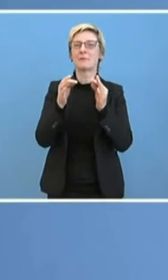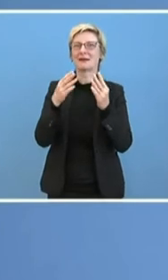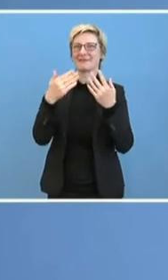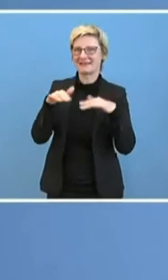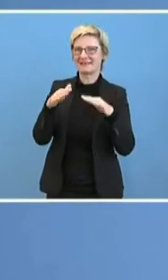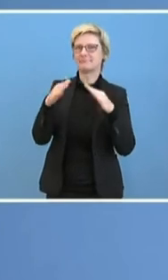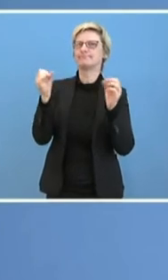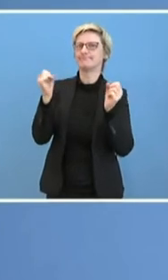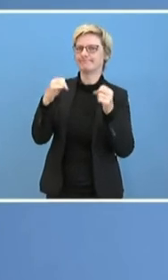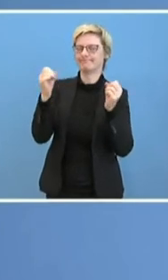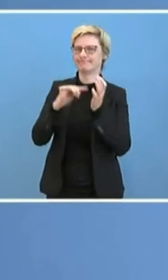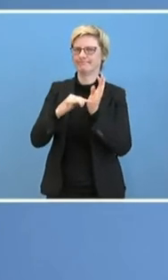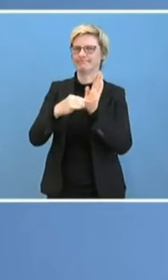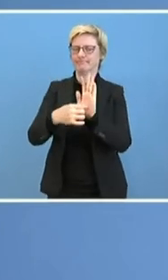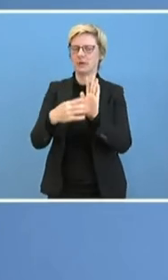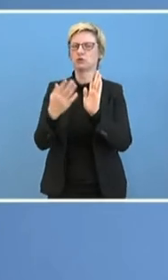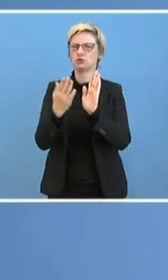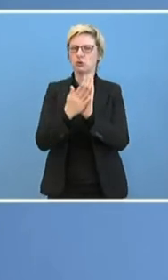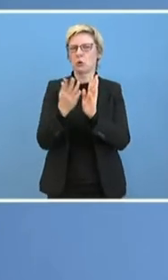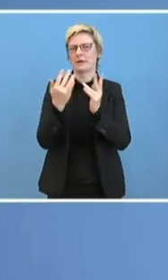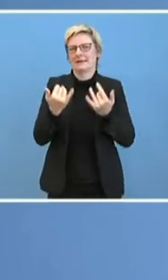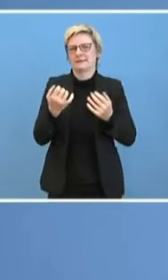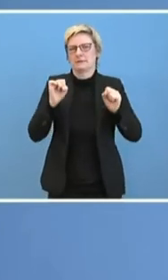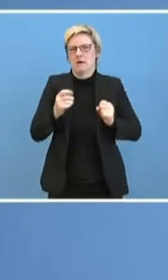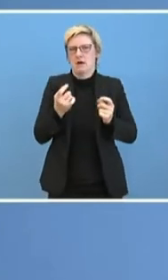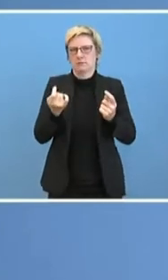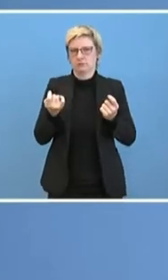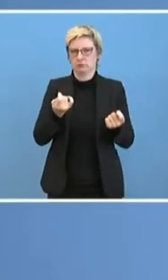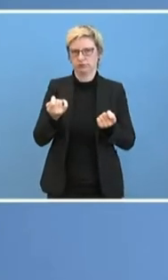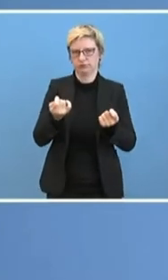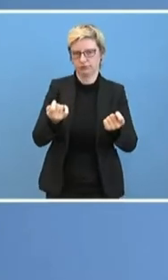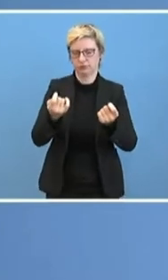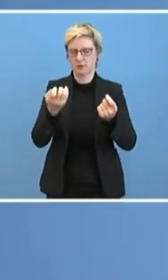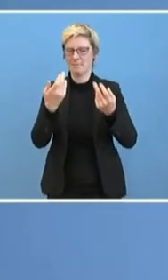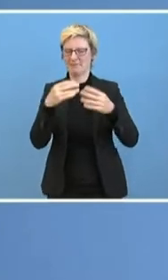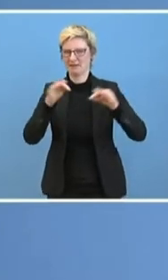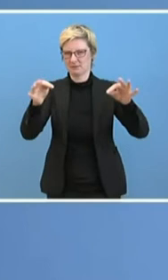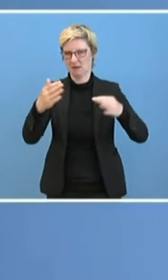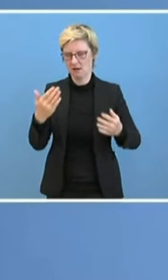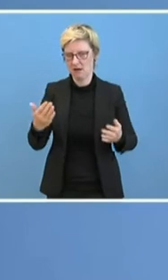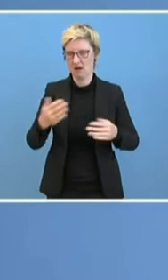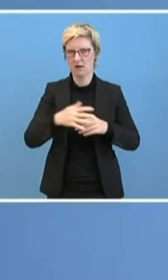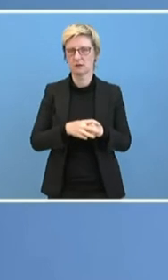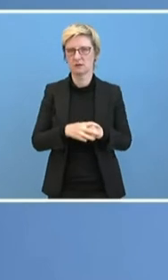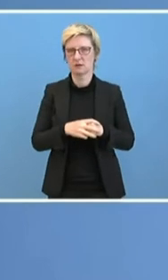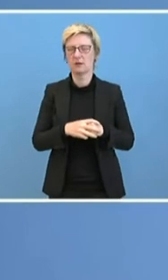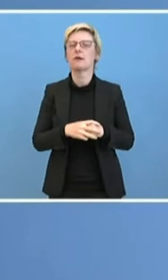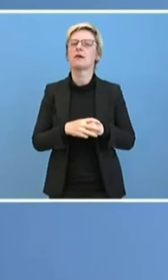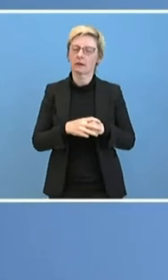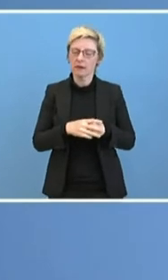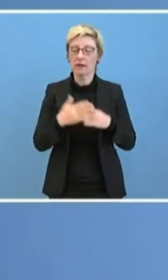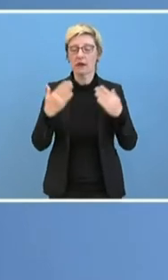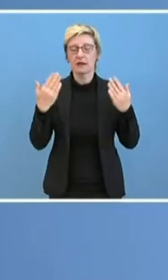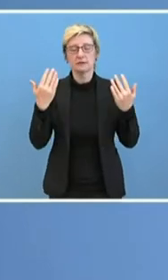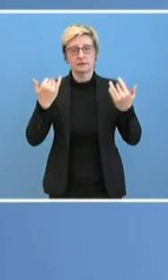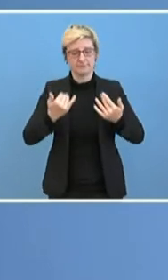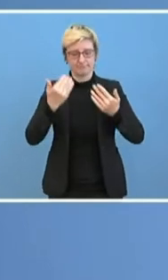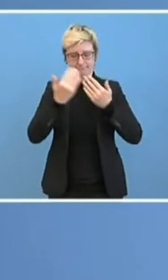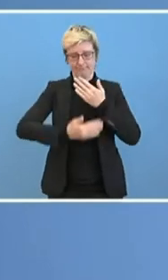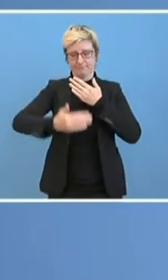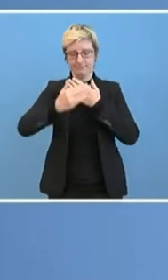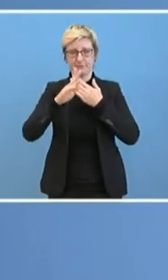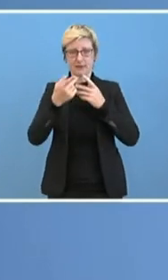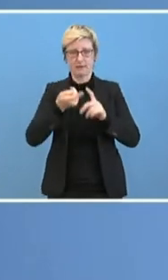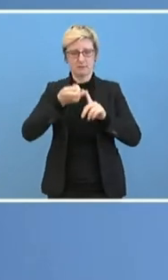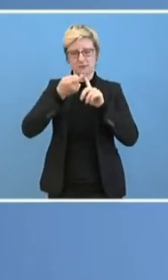Das ist ein sehr, sehr wichtiger Punkt, jetzt eben auch für das, was daraus folgt. Nämlich der Ansatz, der ja auch vereinbart worden